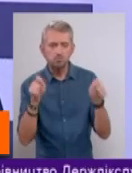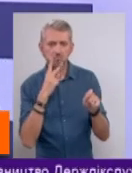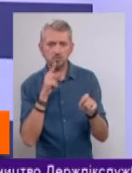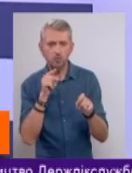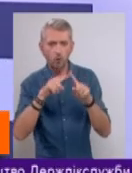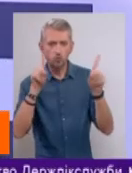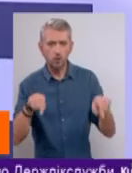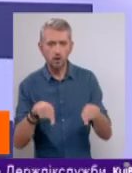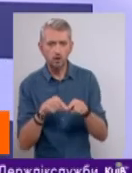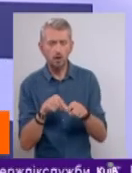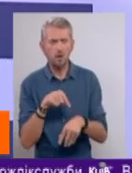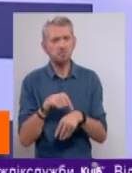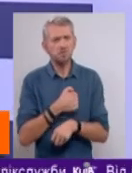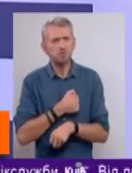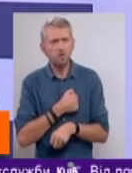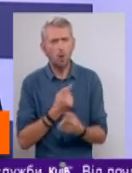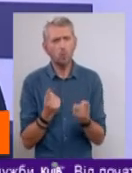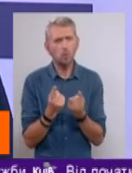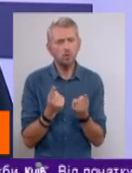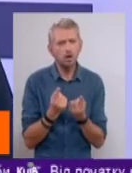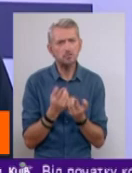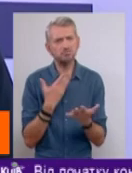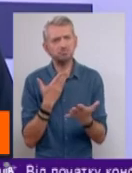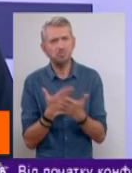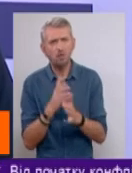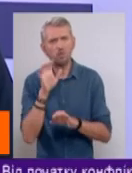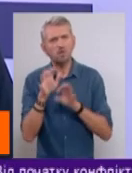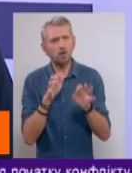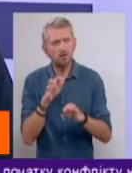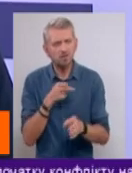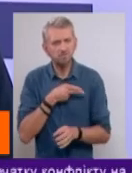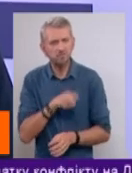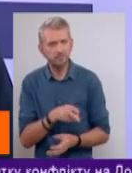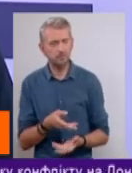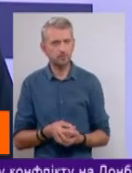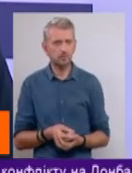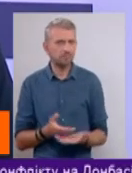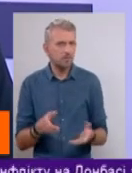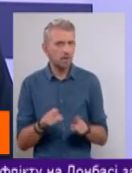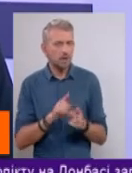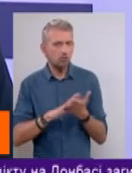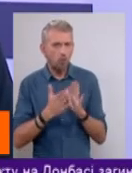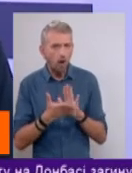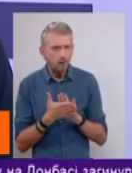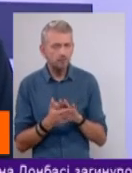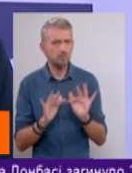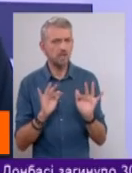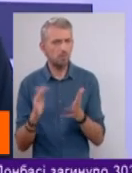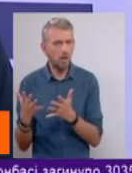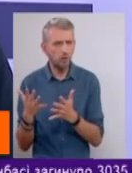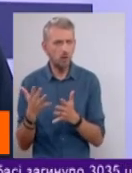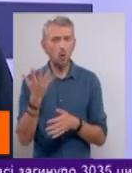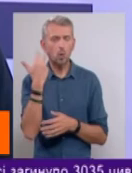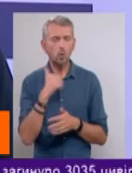вже співчуття однокласників з приводу того, що він заліз. Тому, дійсно, от такі ситуації, вони трапляються якраз,